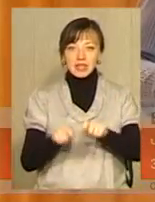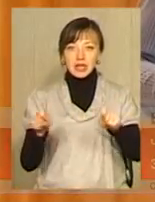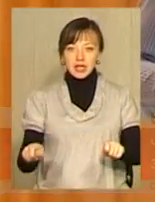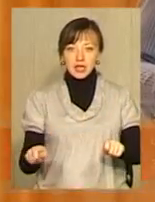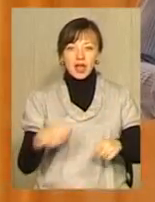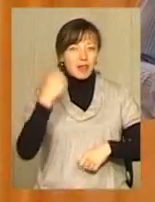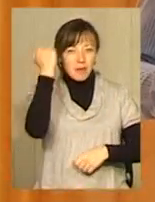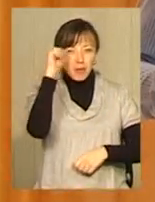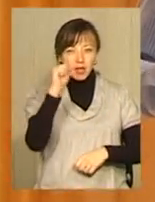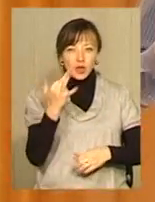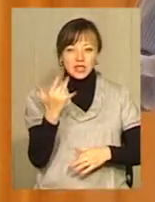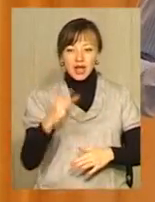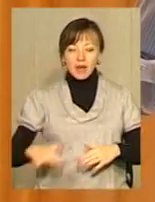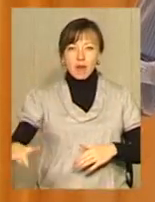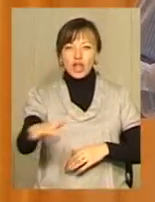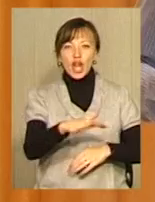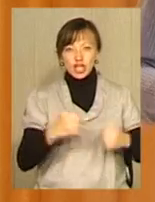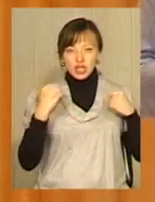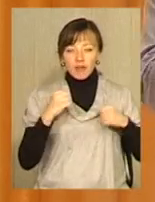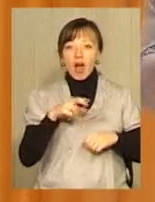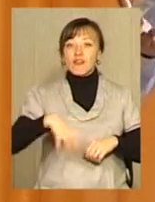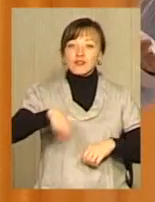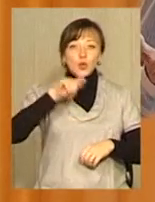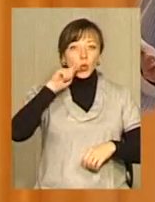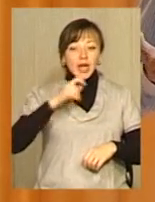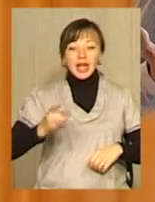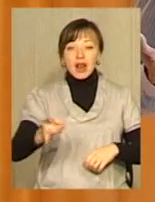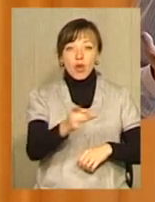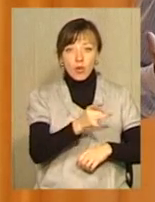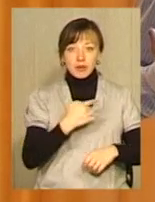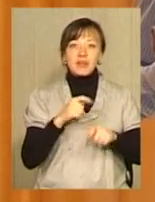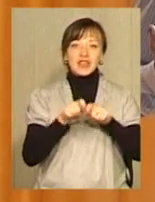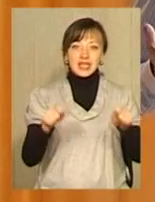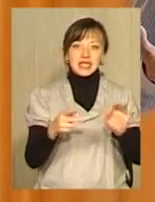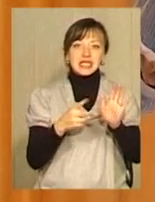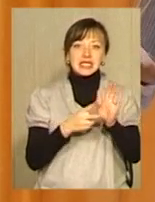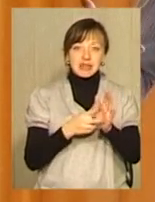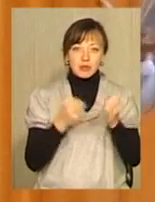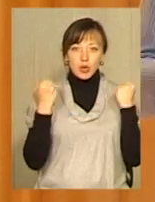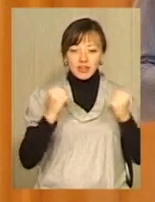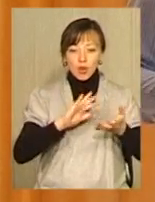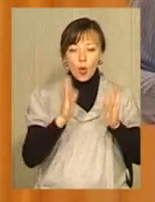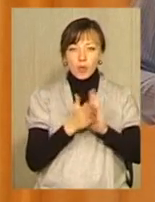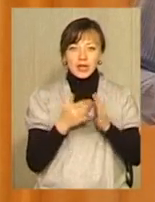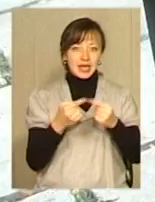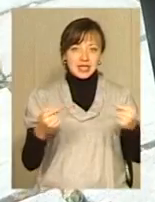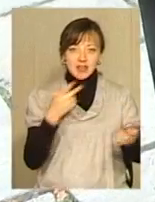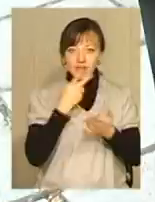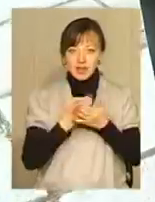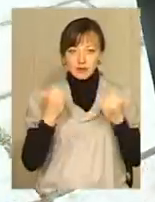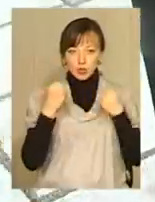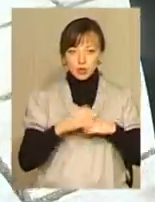я вже не пам'ятаю, скільки майданчиків, але в Україні, в усіх регіонах України, ми відкрили сім спортивних комплексів для різних видів спорту.